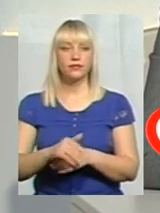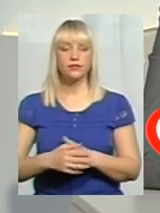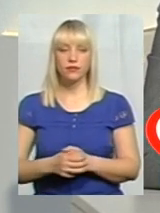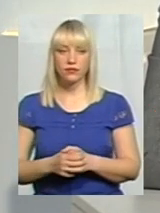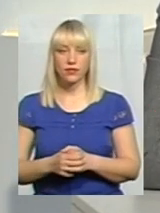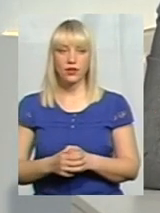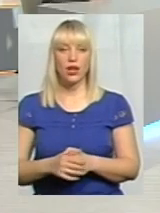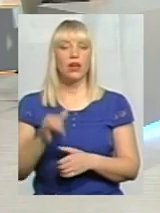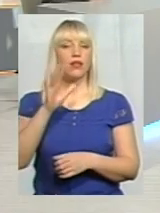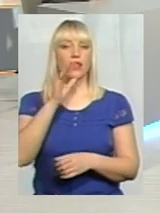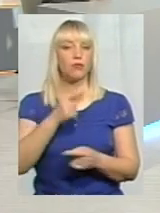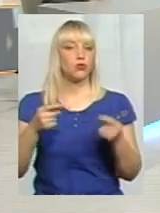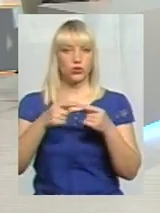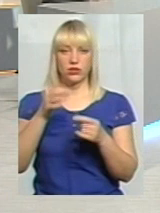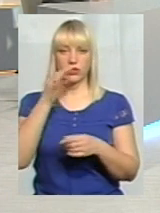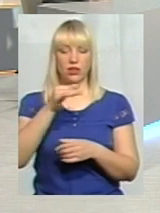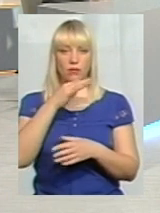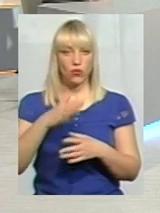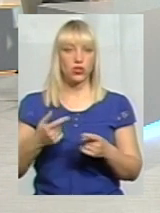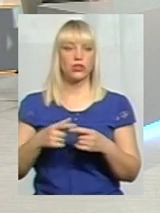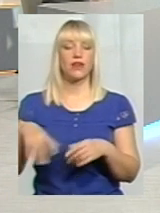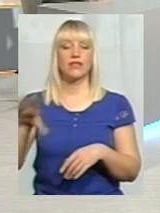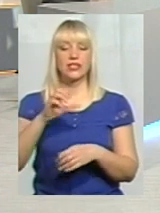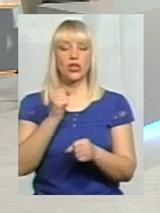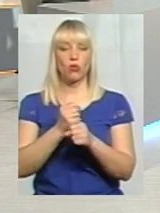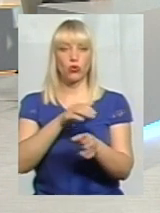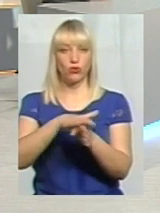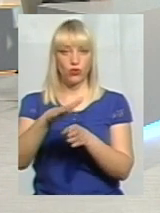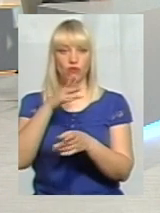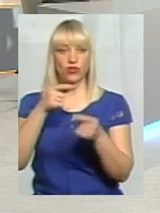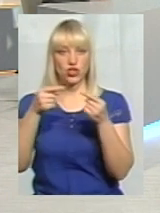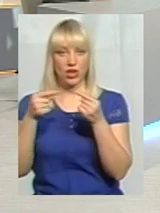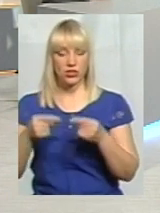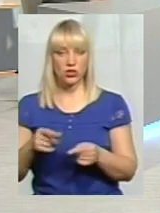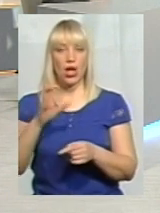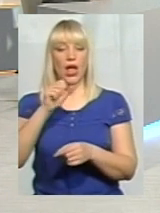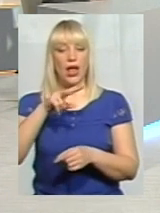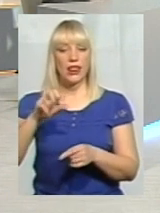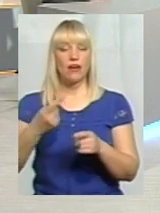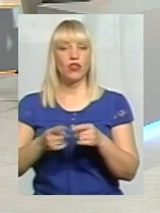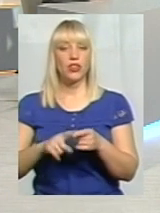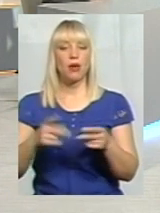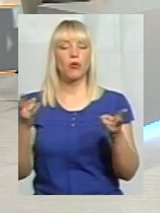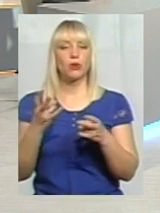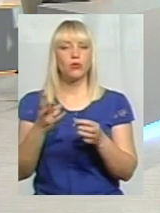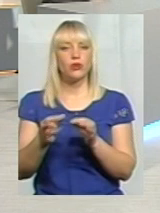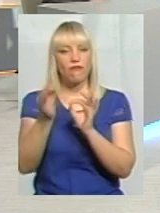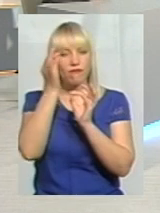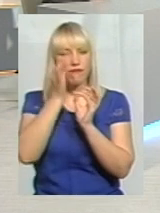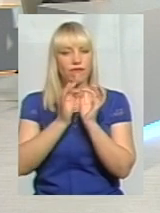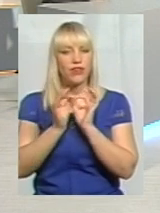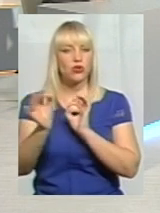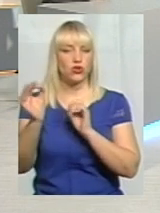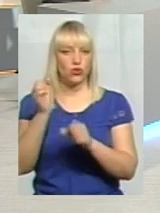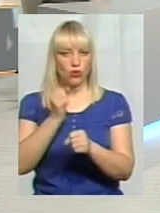теж важко визначити, бо така сума. Ні, роботи всі робляться вчасно, але вони потребують дуже витонченої роботи, тому що це